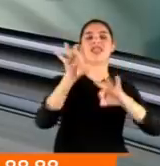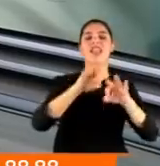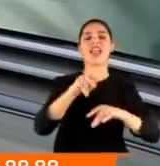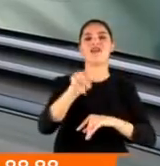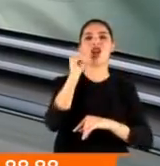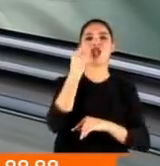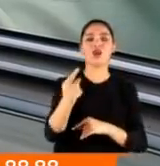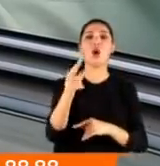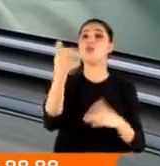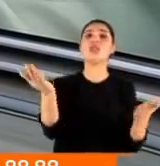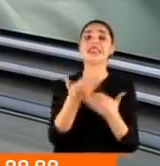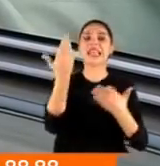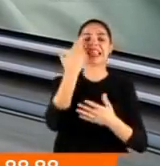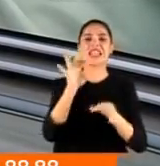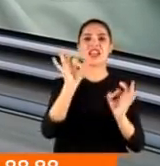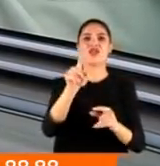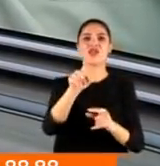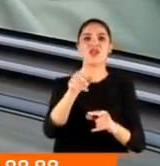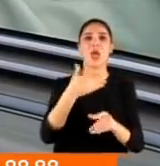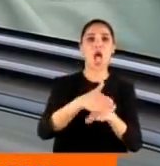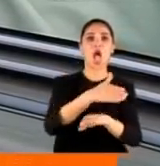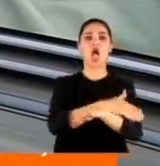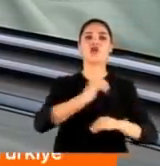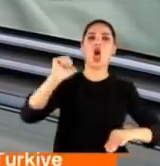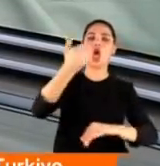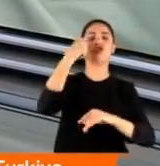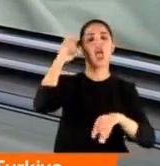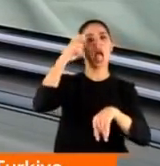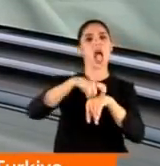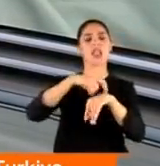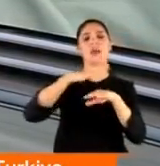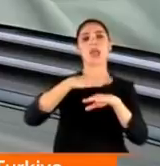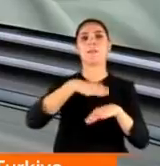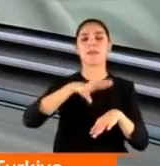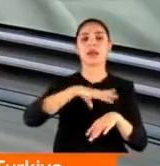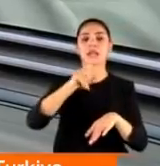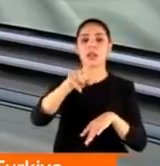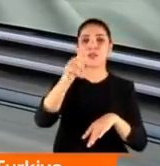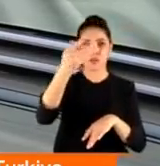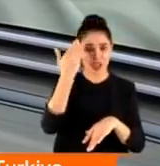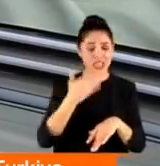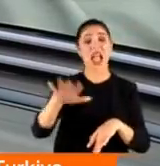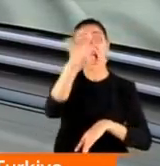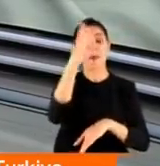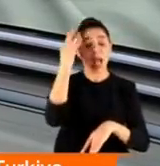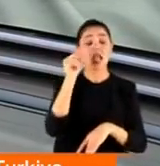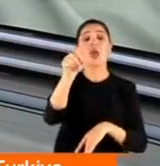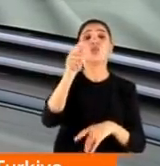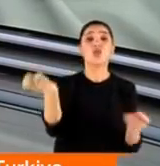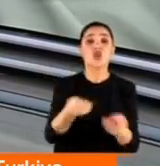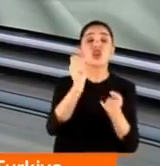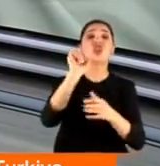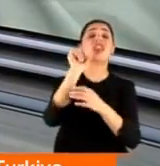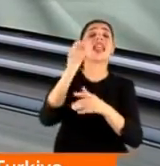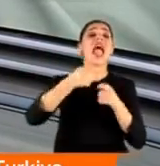yöntemi. Peki nasıl? İzleyeceksiniz şimdi. Ama ben öncesinde önemli bir hazırlatma yapmak istiyorum. İzlediğinizde zaten anlayacaksınız ama bu işin